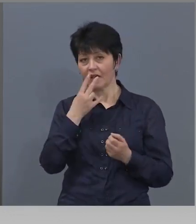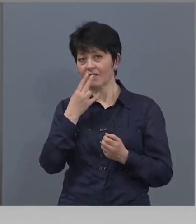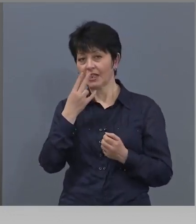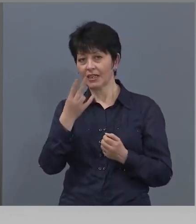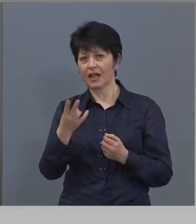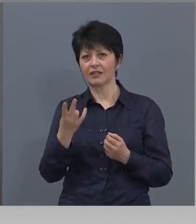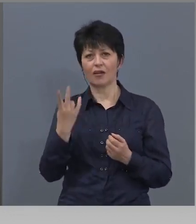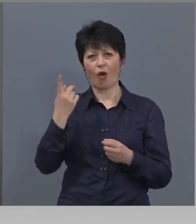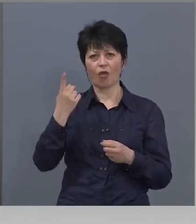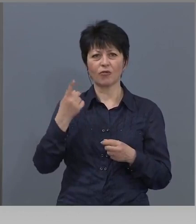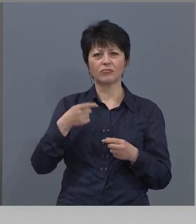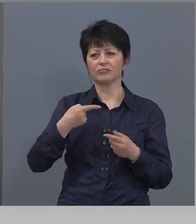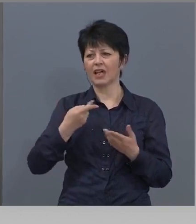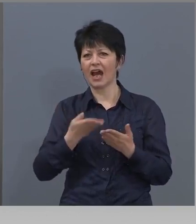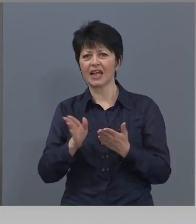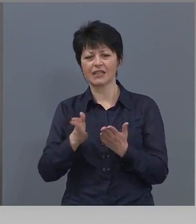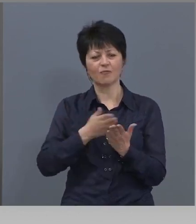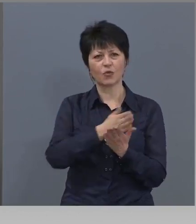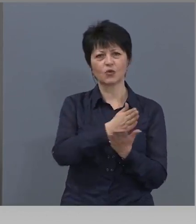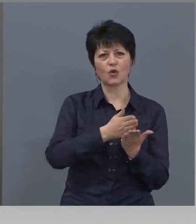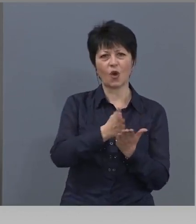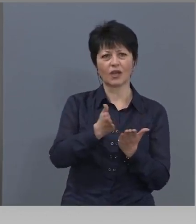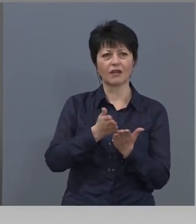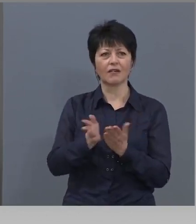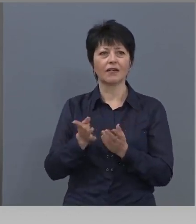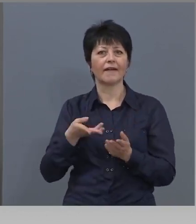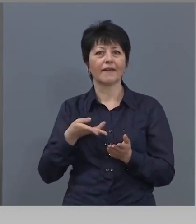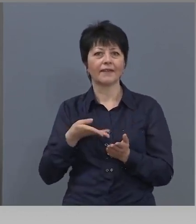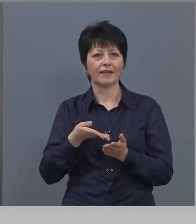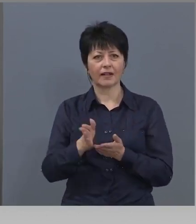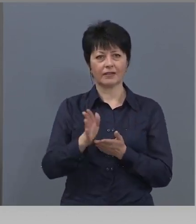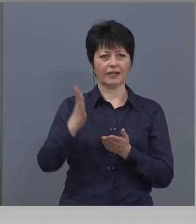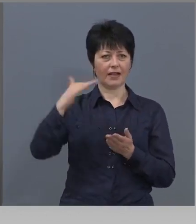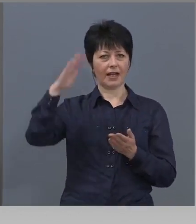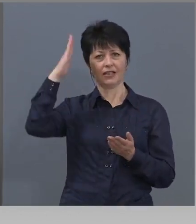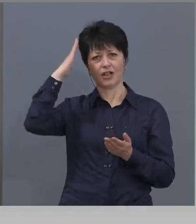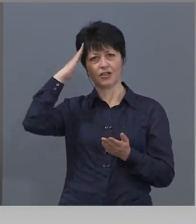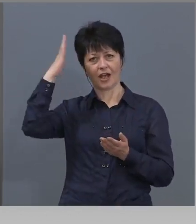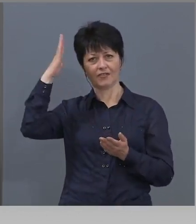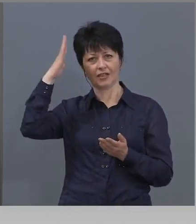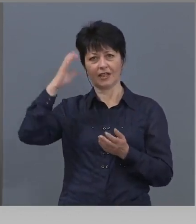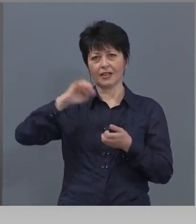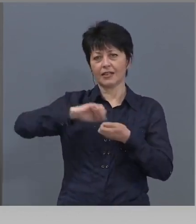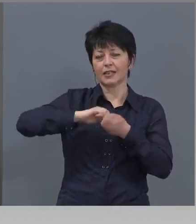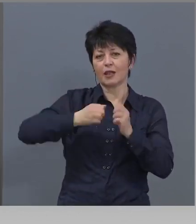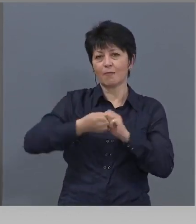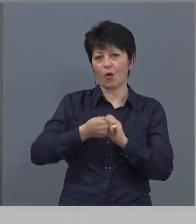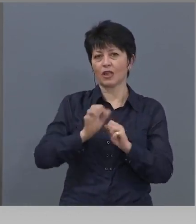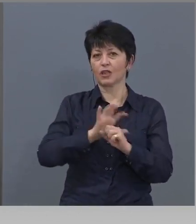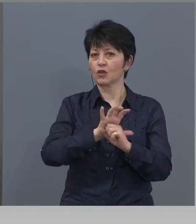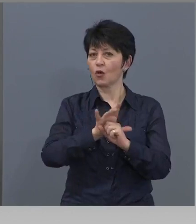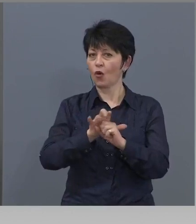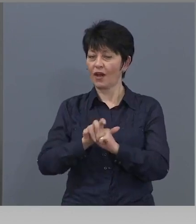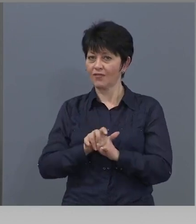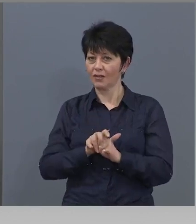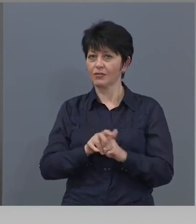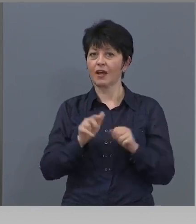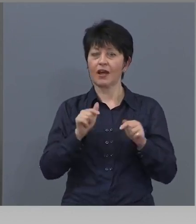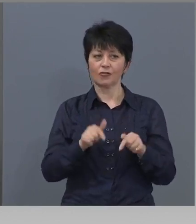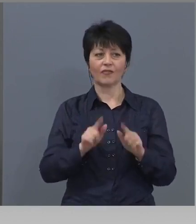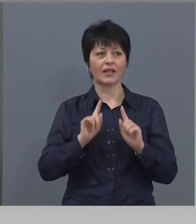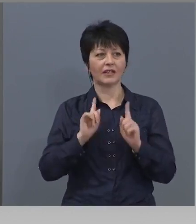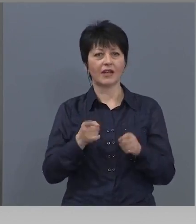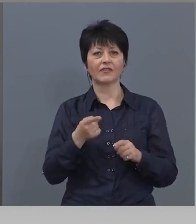колко разнопосочно тръгнаха държавите в Европейския съюз да се борят с коронавирус. Това трябваше да стане от